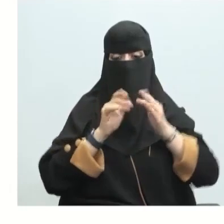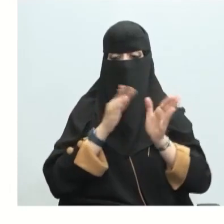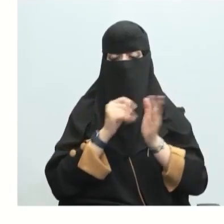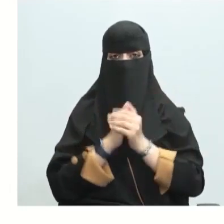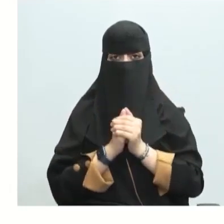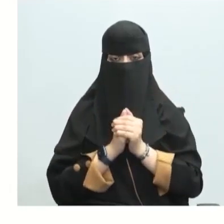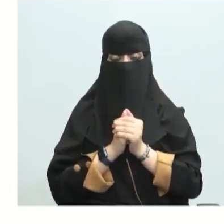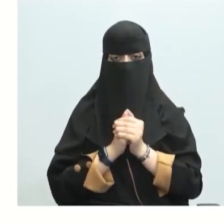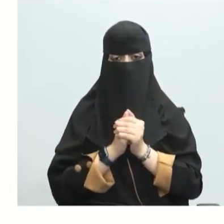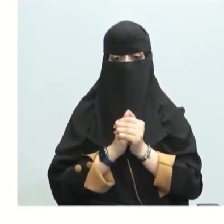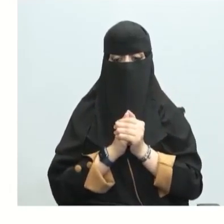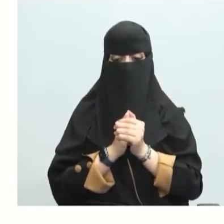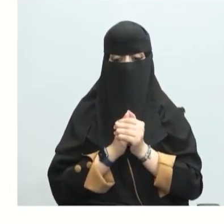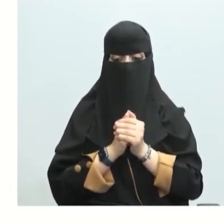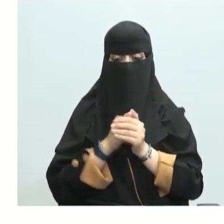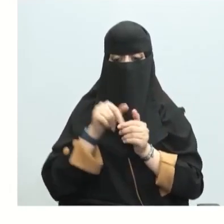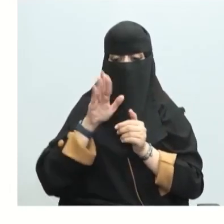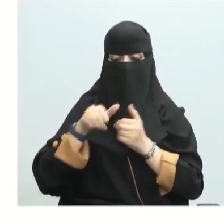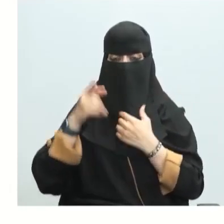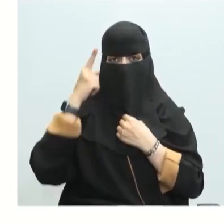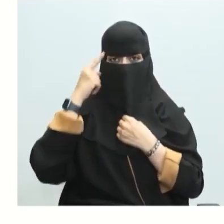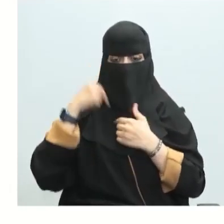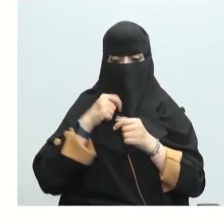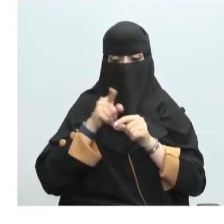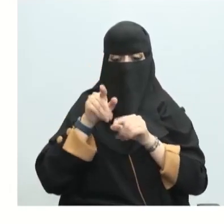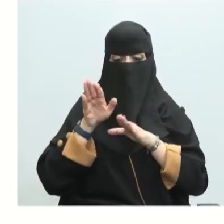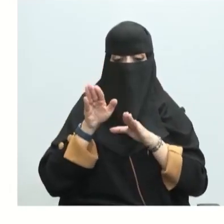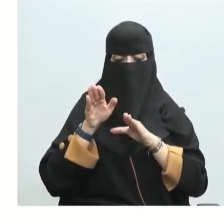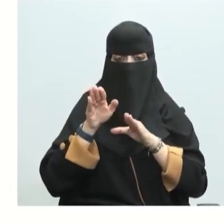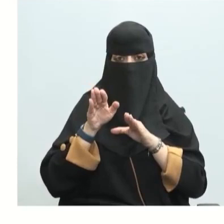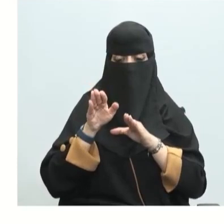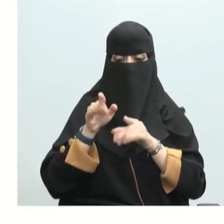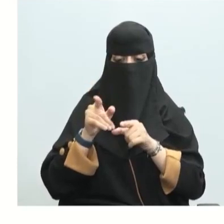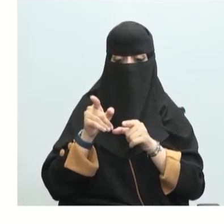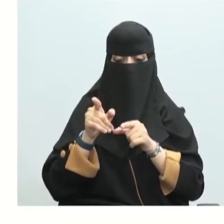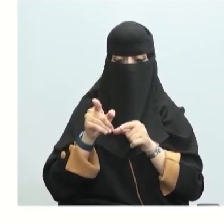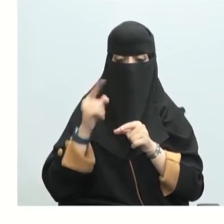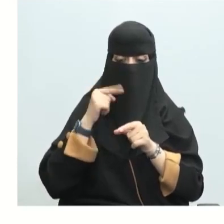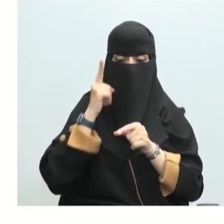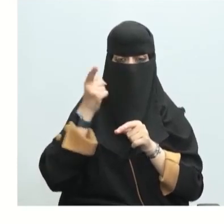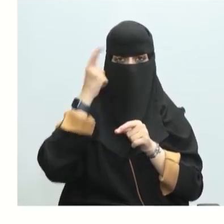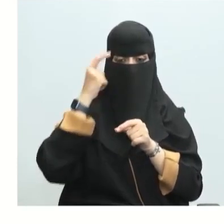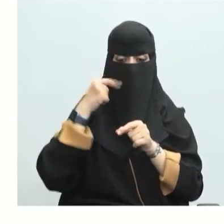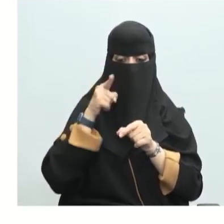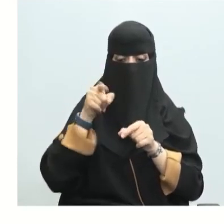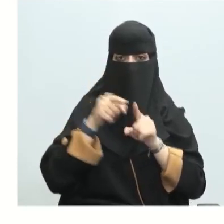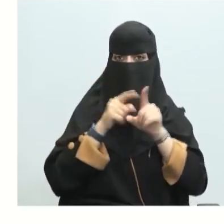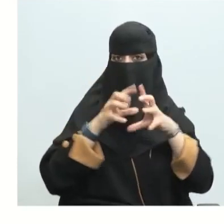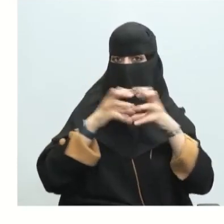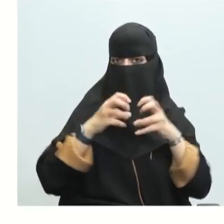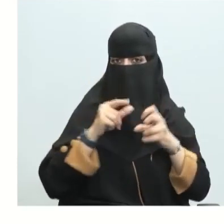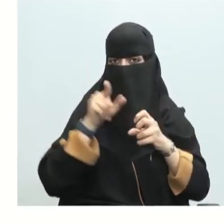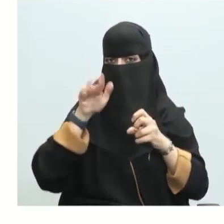نسميه كذلك حرارة التكوين القياسية للمركب فما تعريفه؟